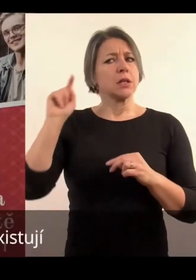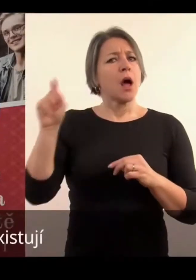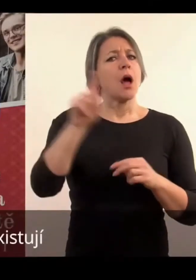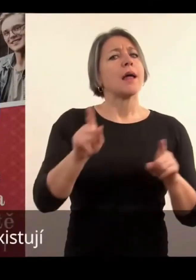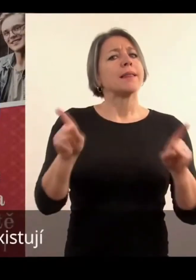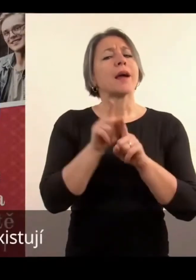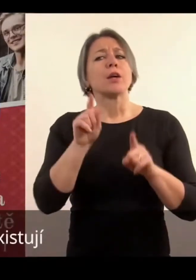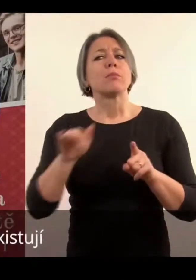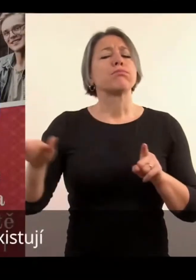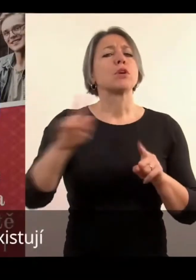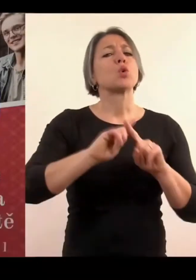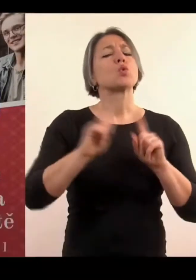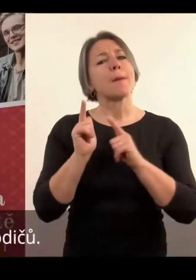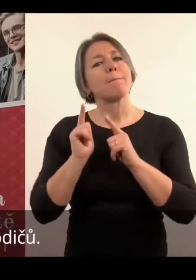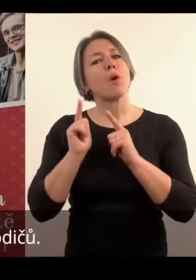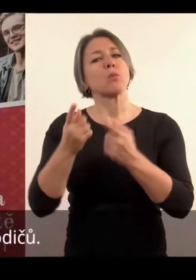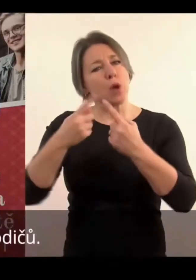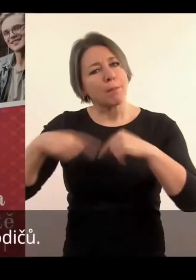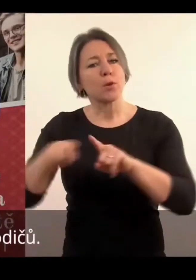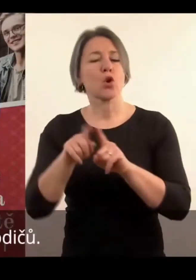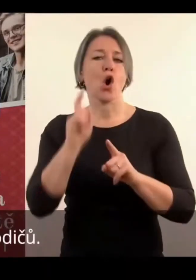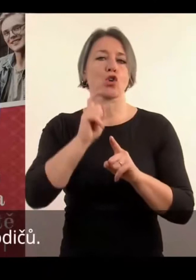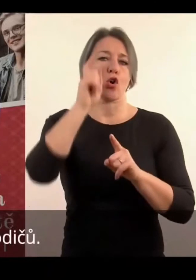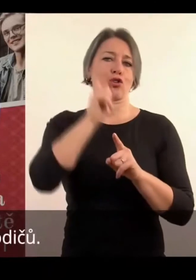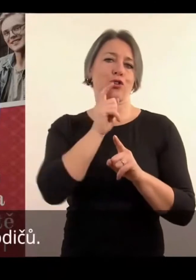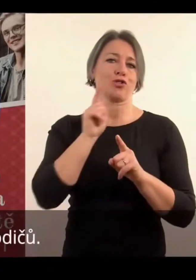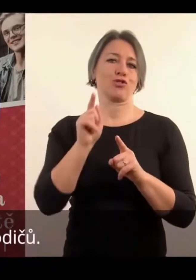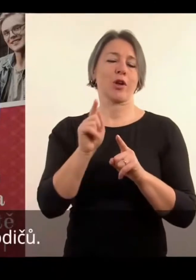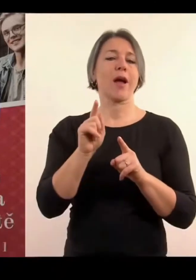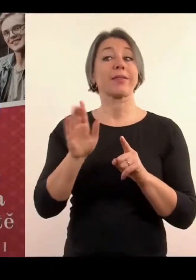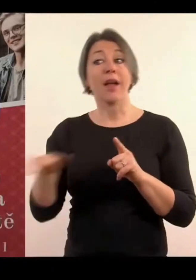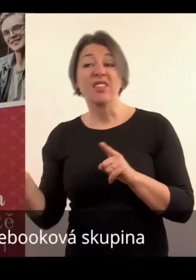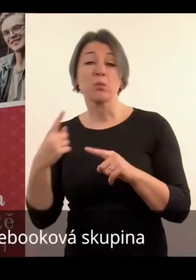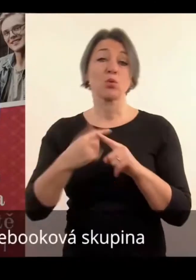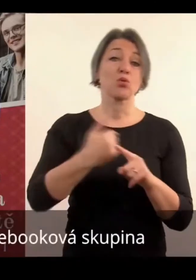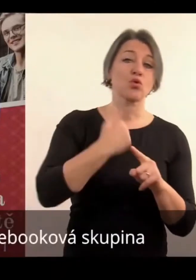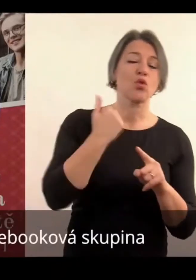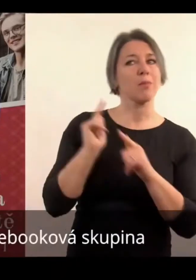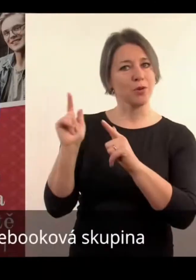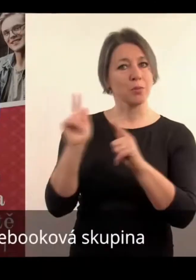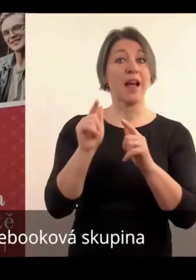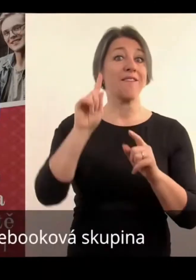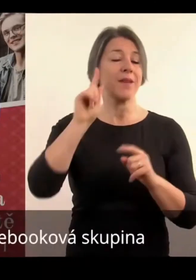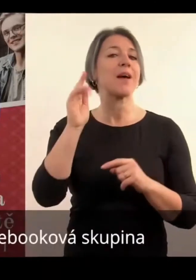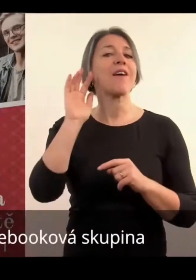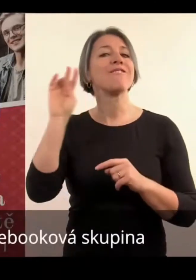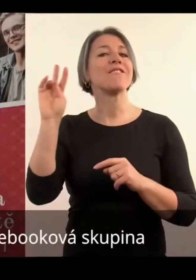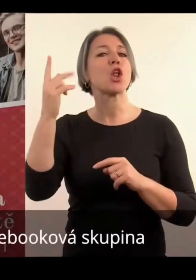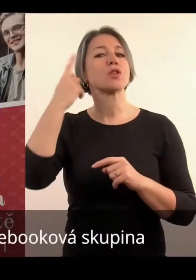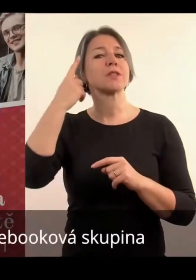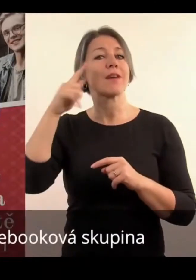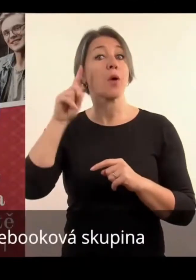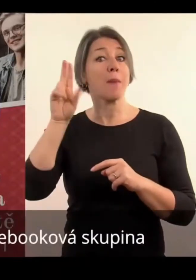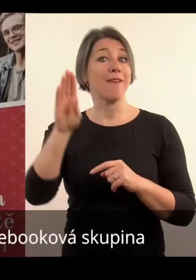existují podpůrné sítě stvíjících rodičů. Vím, že na fakultách filozofické